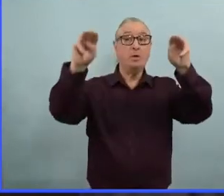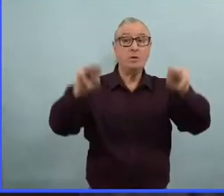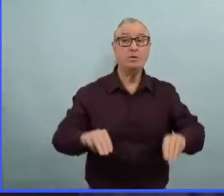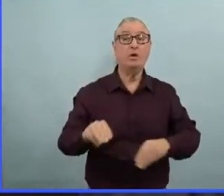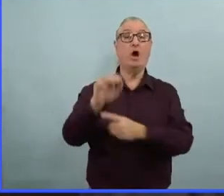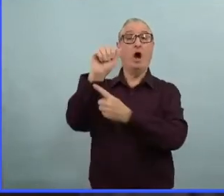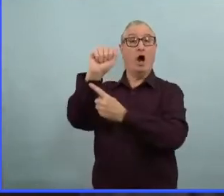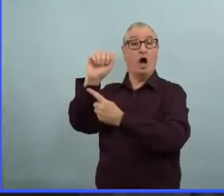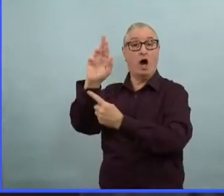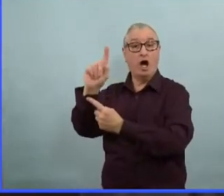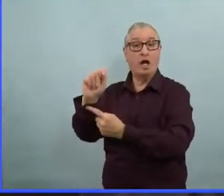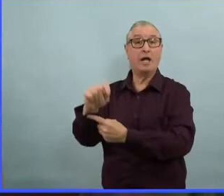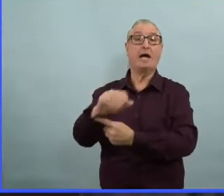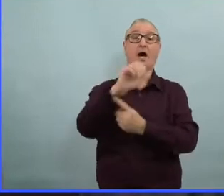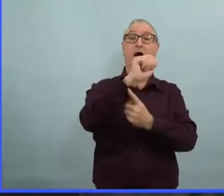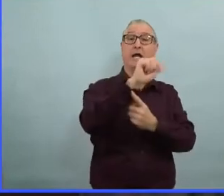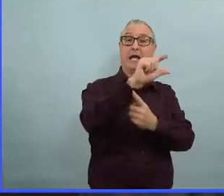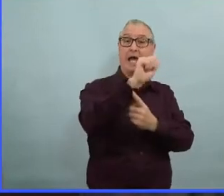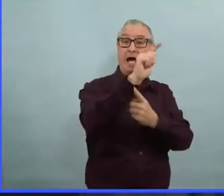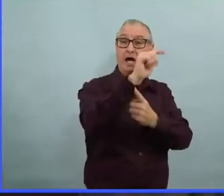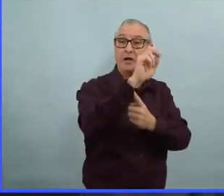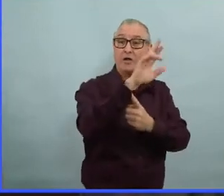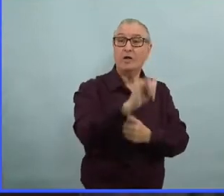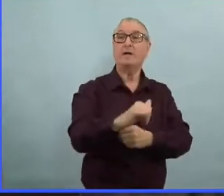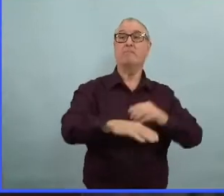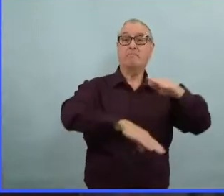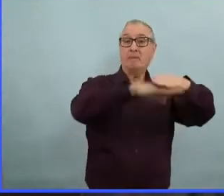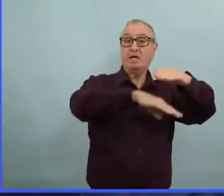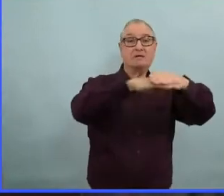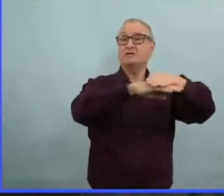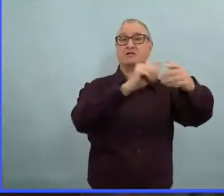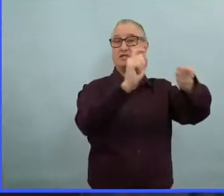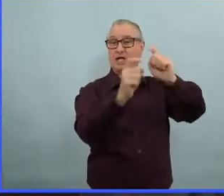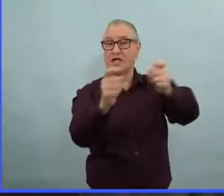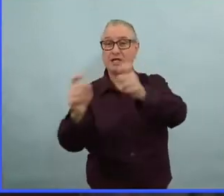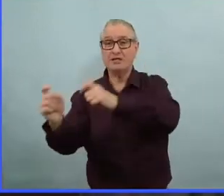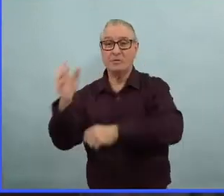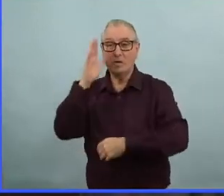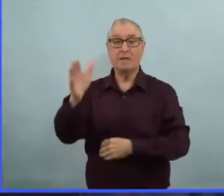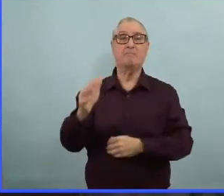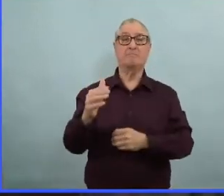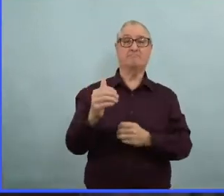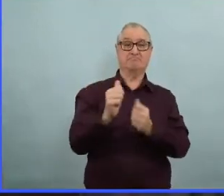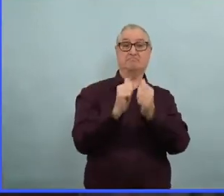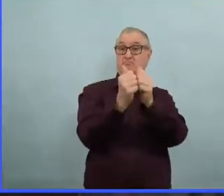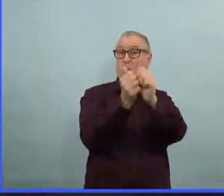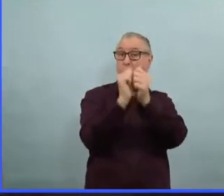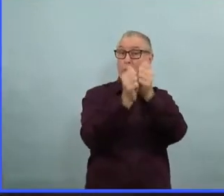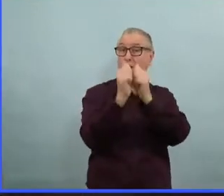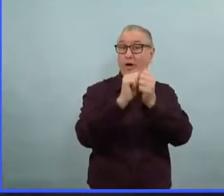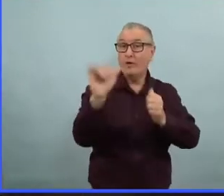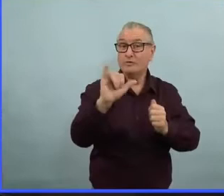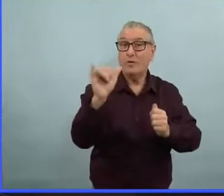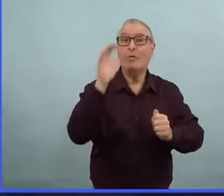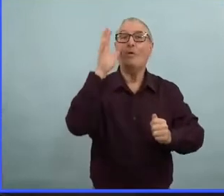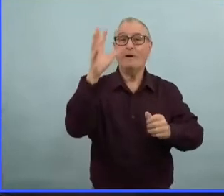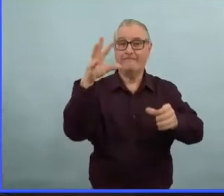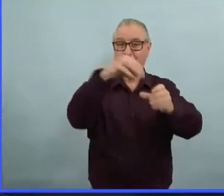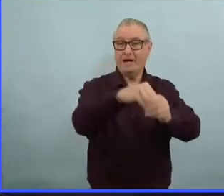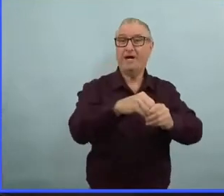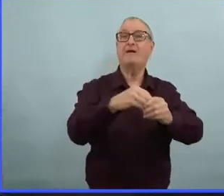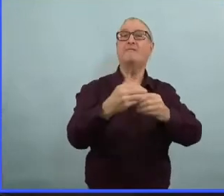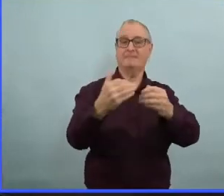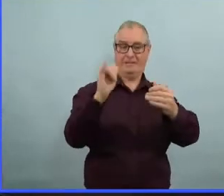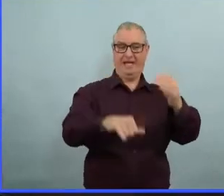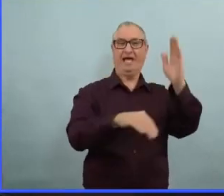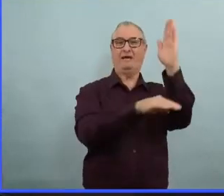ainsi que la capacité pour les événements sportifs. Je vais maintenant passer le micro au docteur Roussin qui va nous donner plus